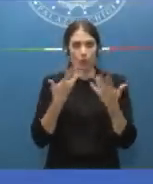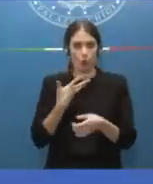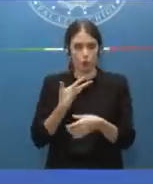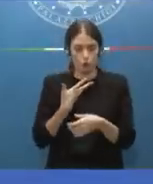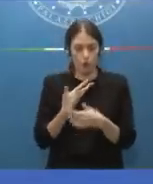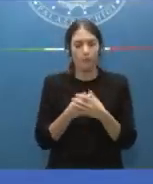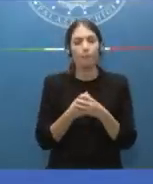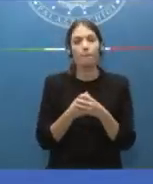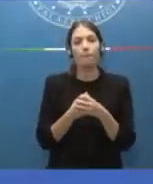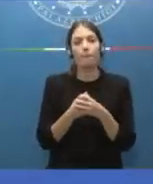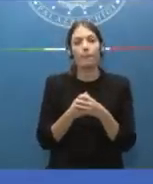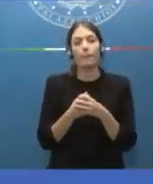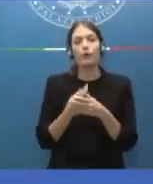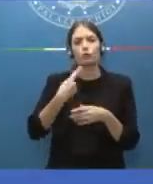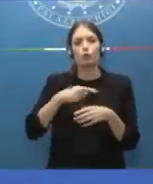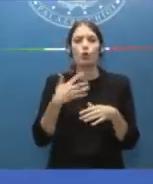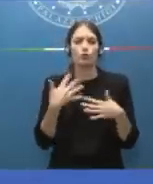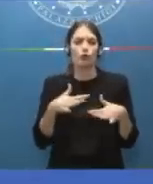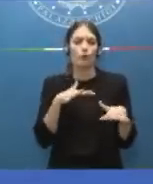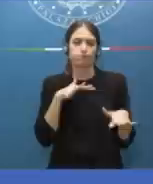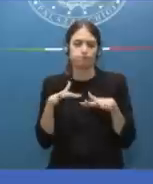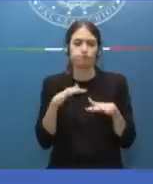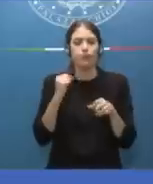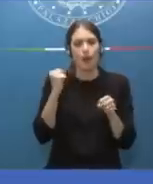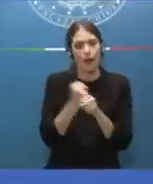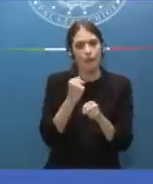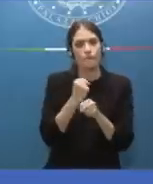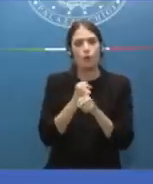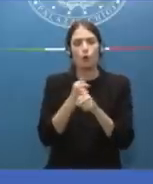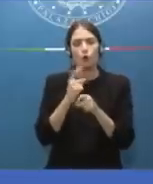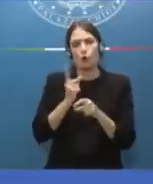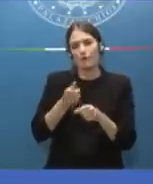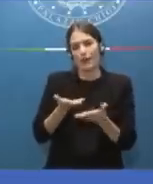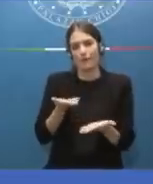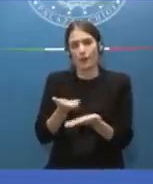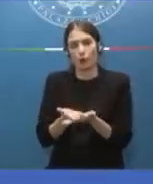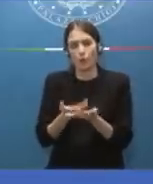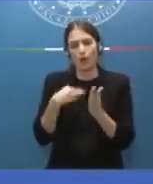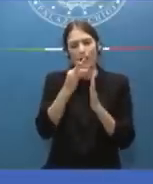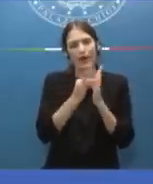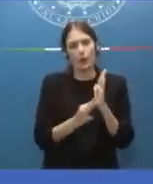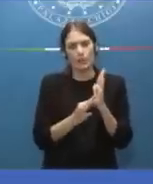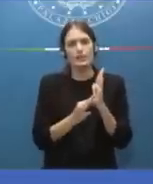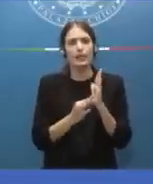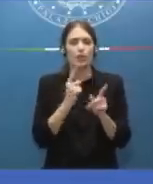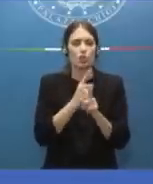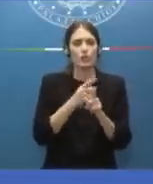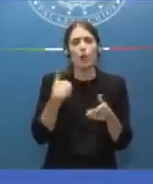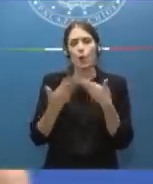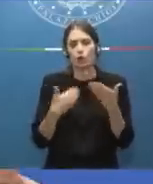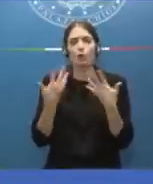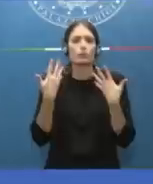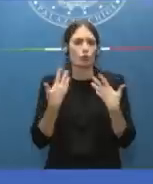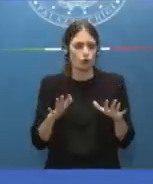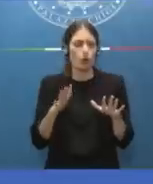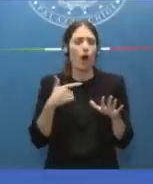Ci siamo mossi, ci stavamo già lavorando, era già in previsione che proponessimo questo, i requisiti di necessità e urgenza li ravvisavamo nel